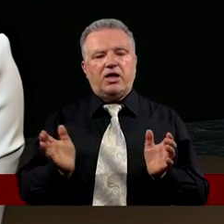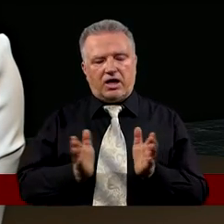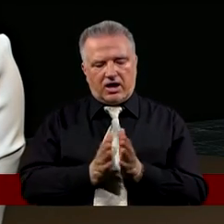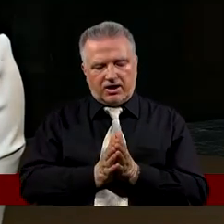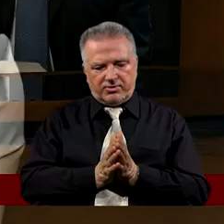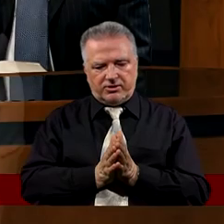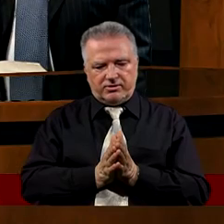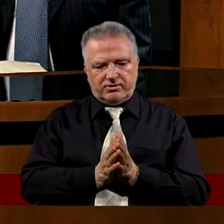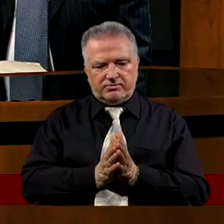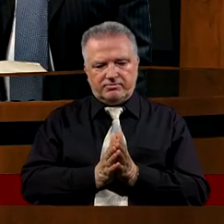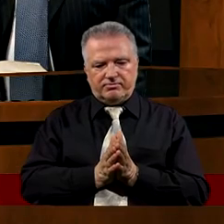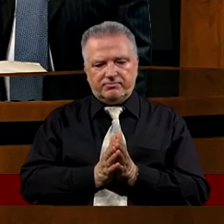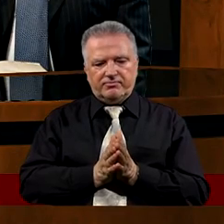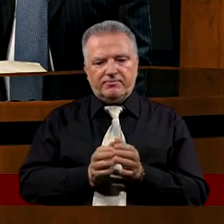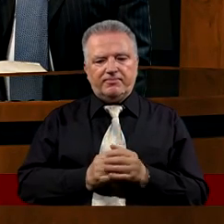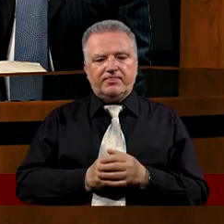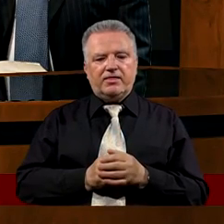wieczne Amen Amen